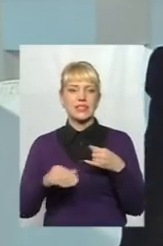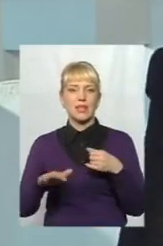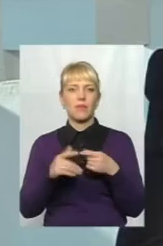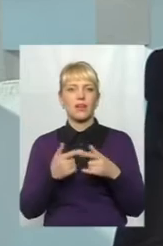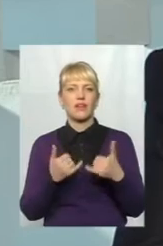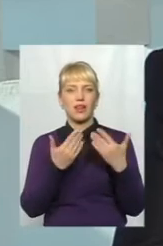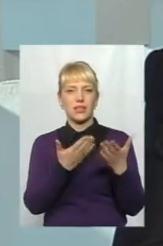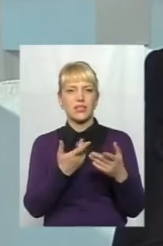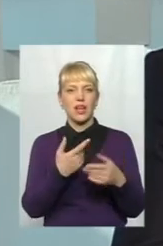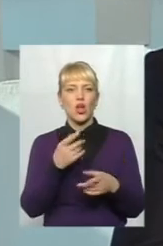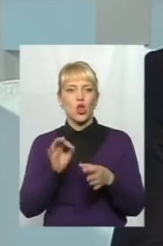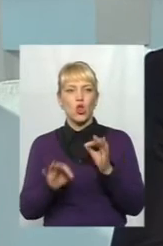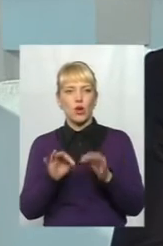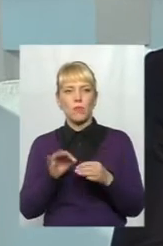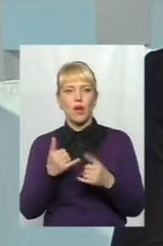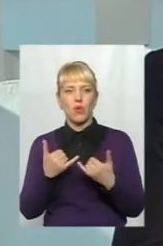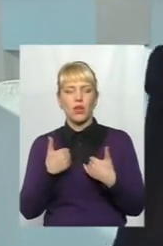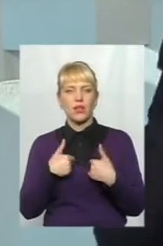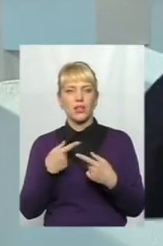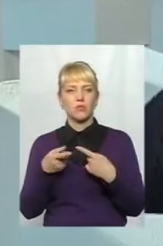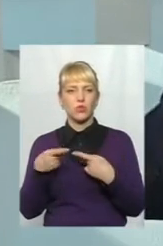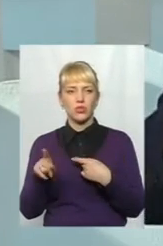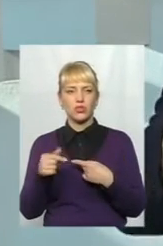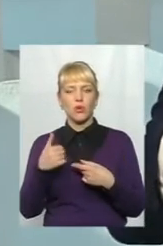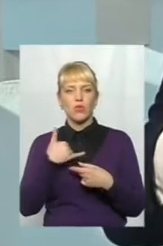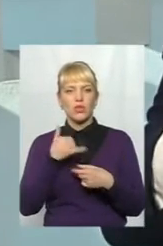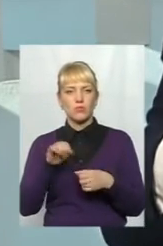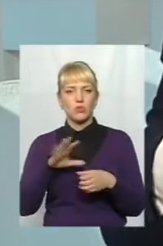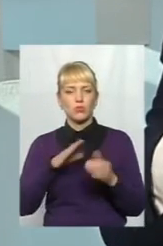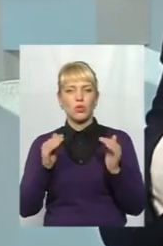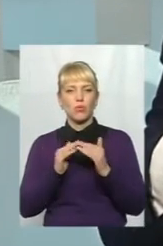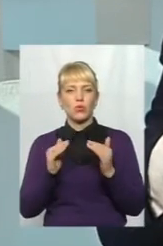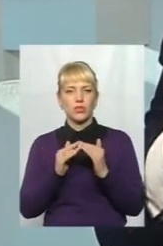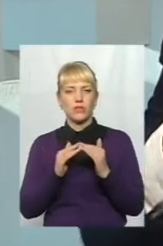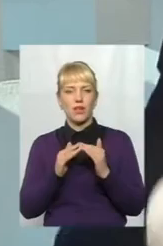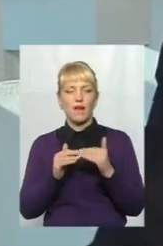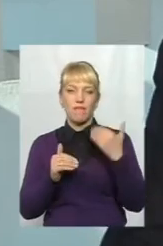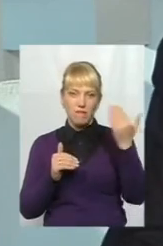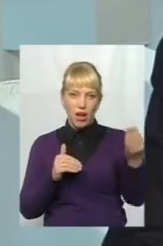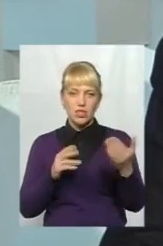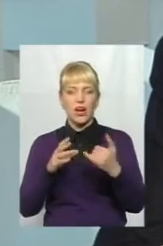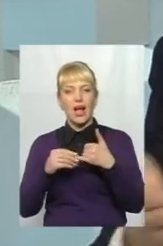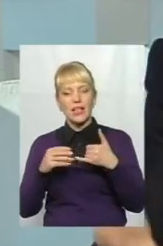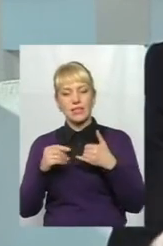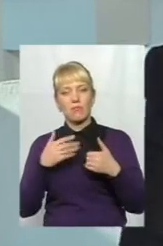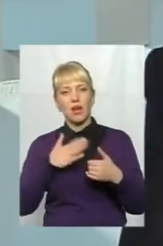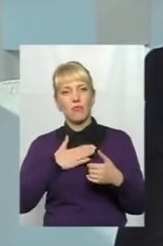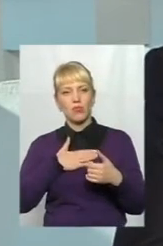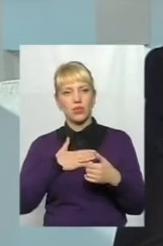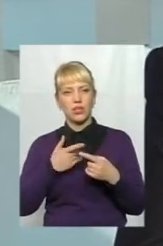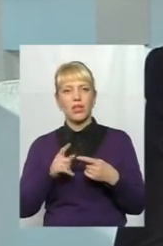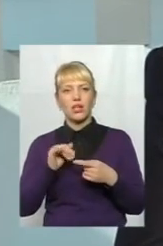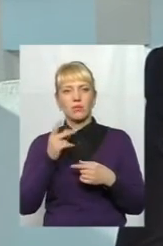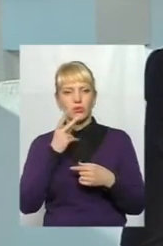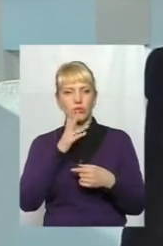нормально, для нас це трошки, скажімо так, по-іншому. У нас може бути будівля ваша, а земля під нею не ваша, ви постійно можете